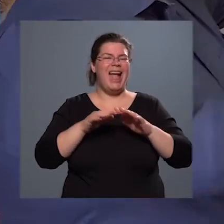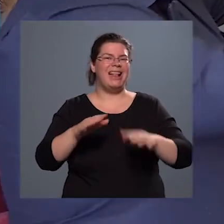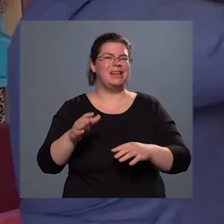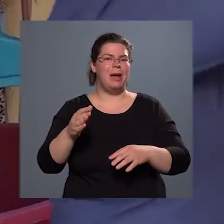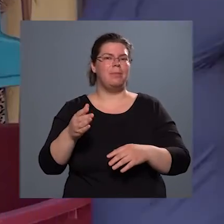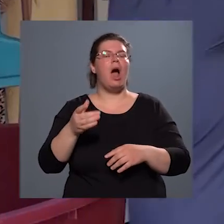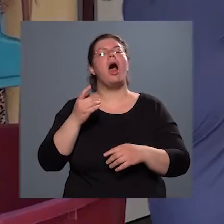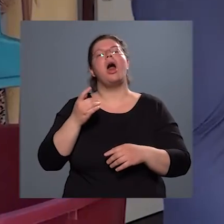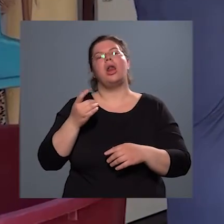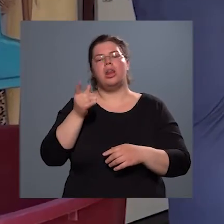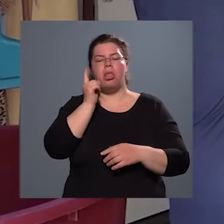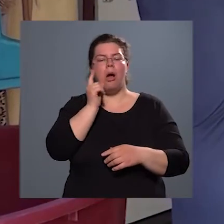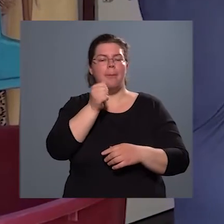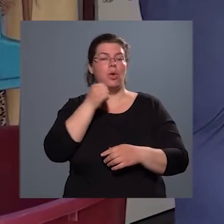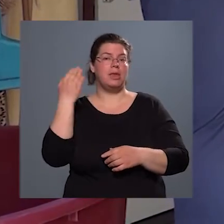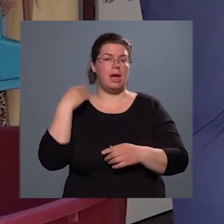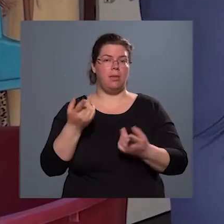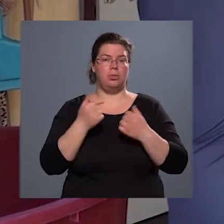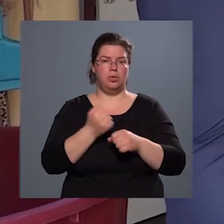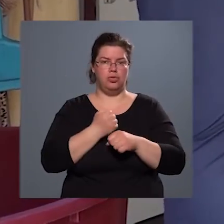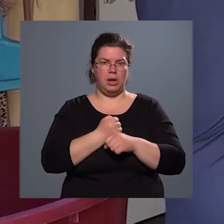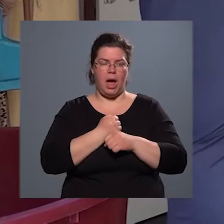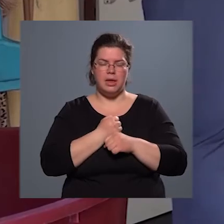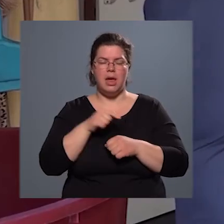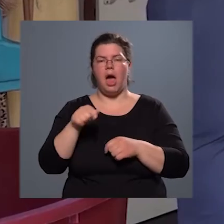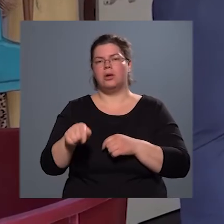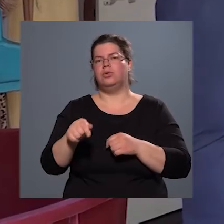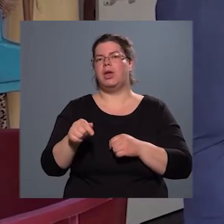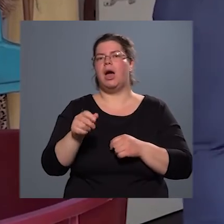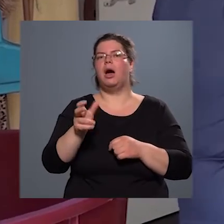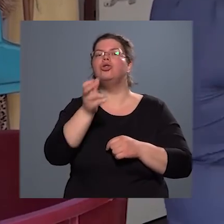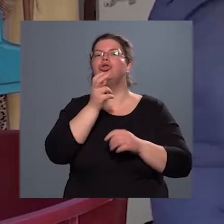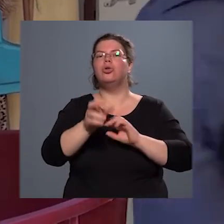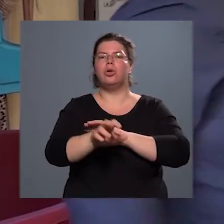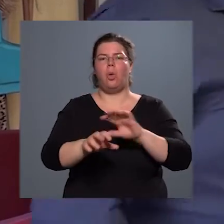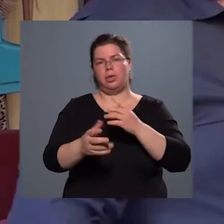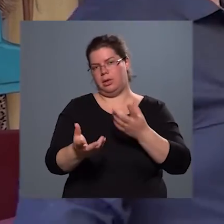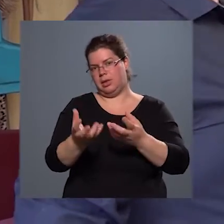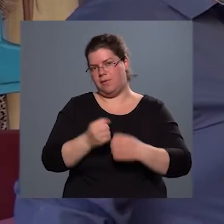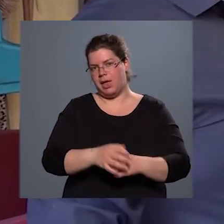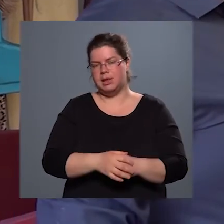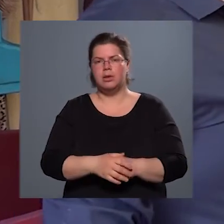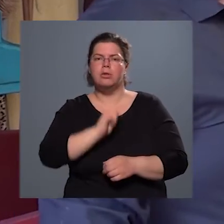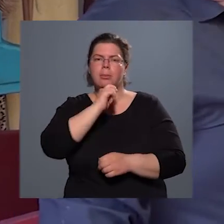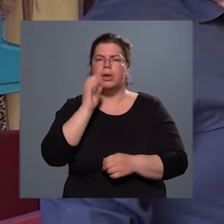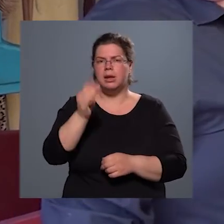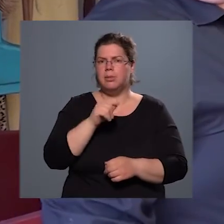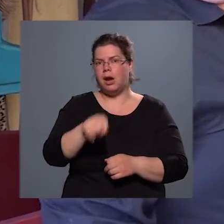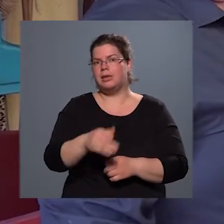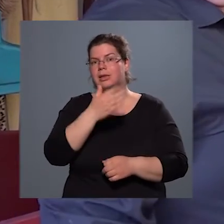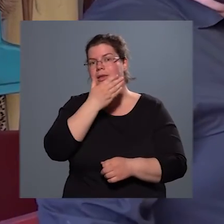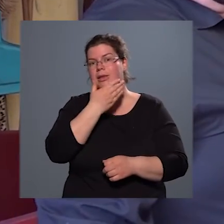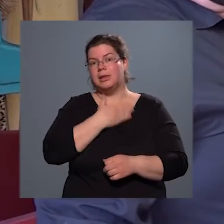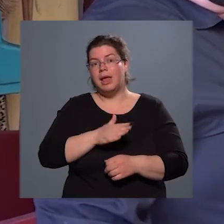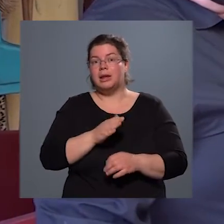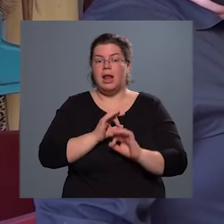csinálják úgy, hogy kiszedik belőle ezeket a csontokat, a csülköt leveszik, ugye ez a főső része a csülkös. A magyar ember azt szereti a legjobban, mert